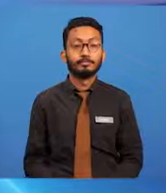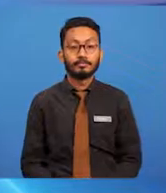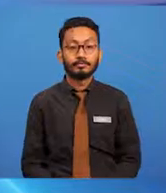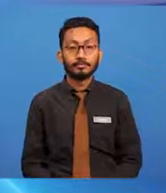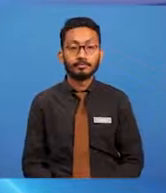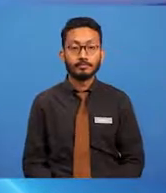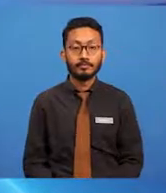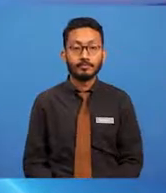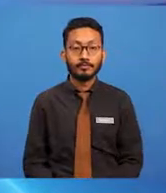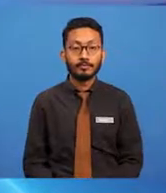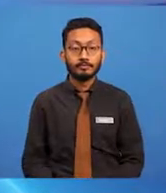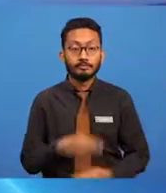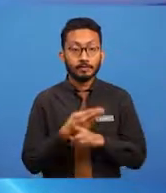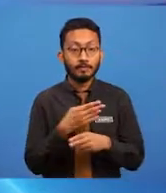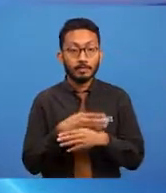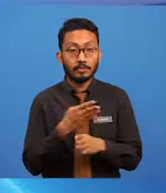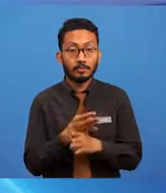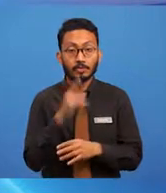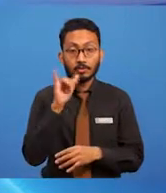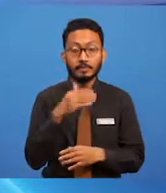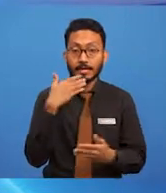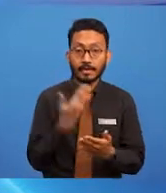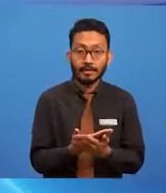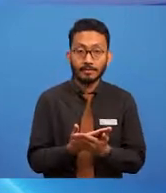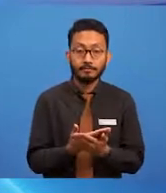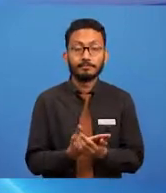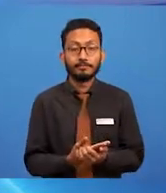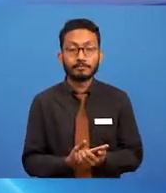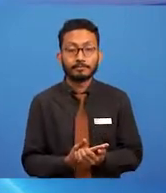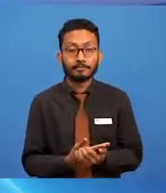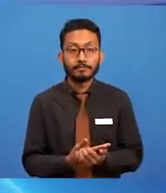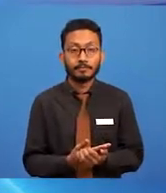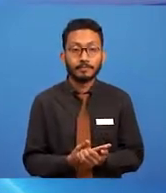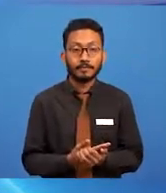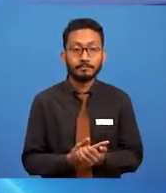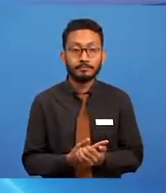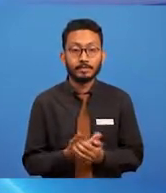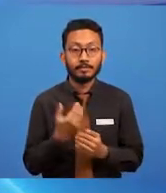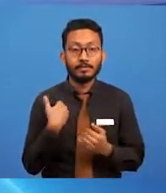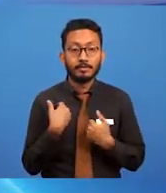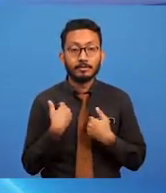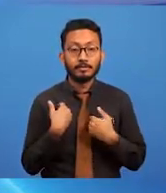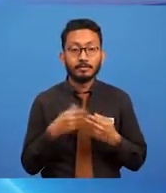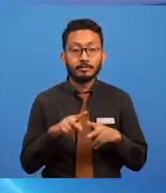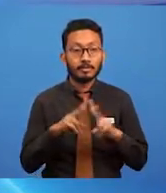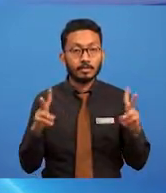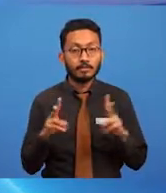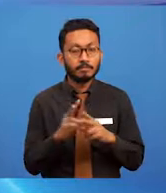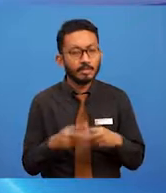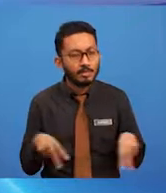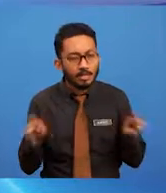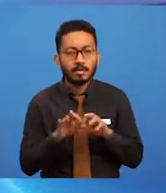Reka bentuk yang baik dan menarik adalah perkara yang sangat penting kerana